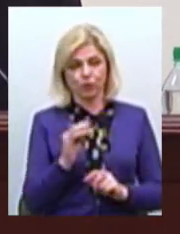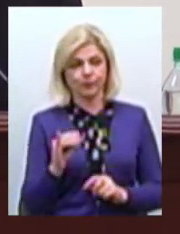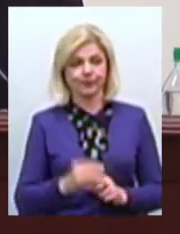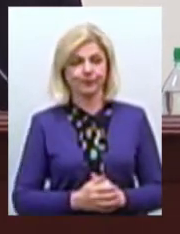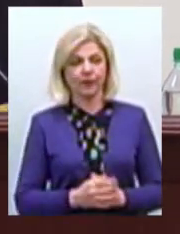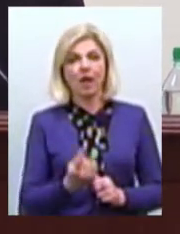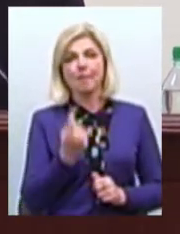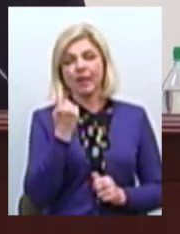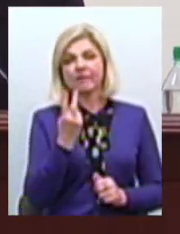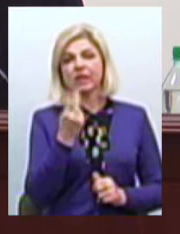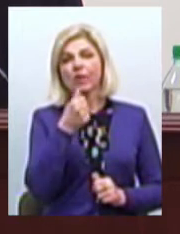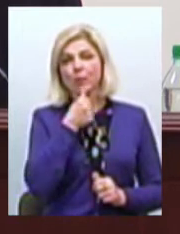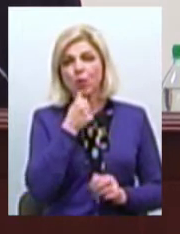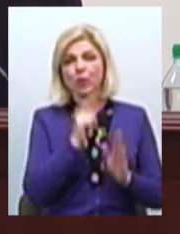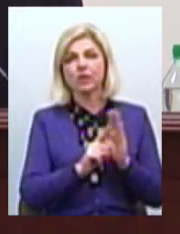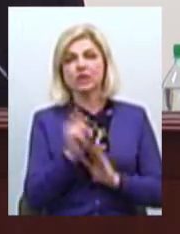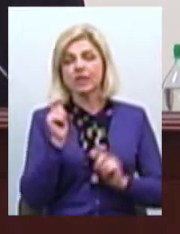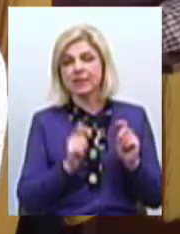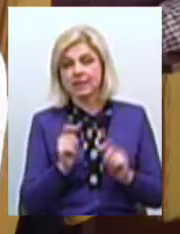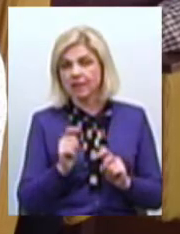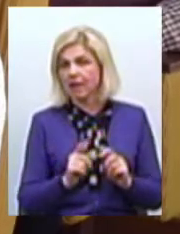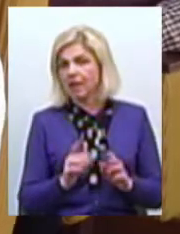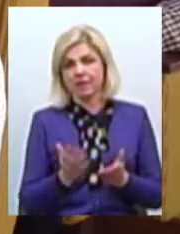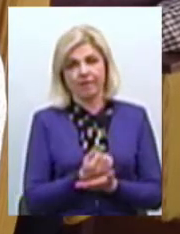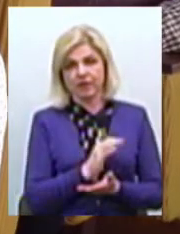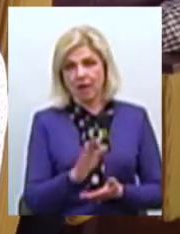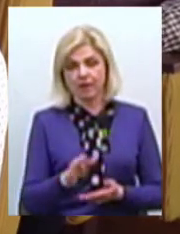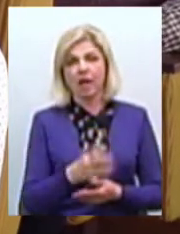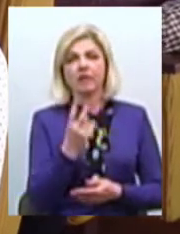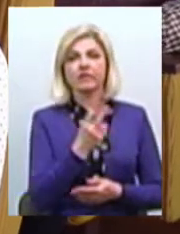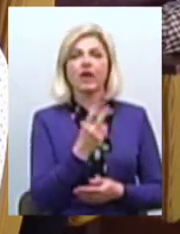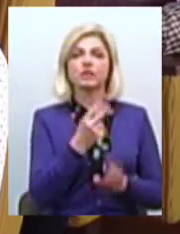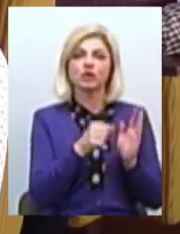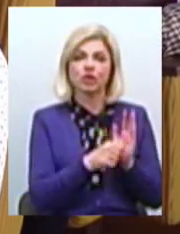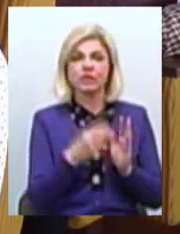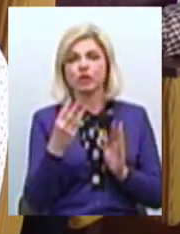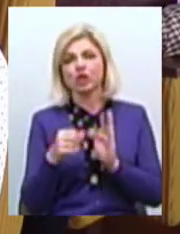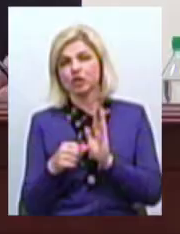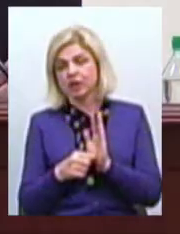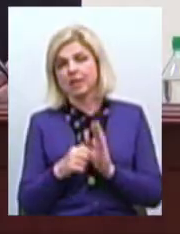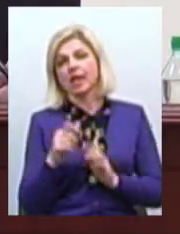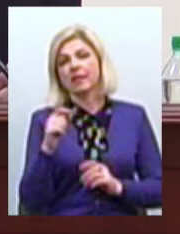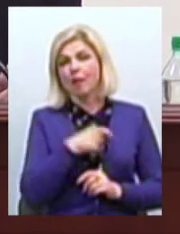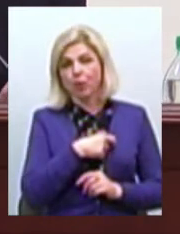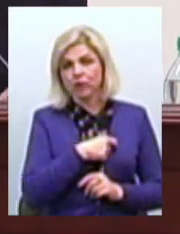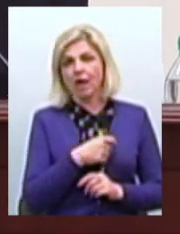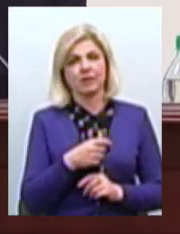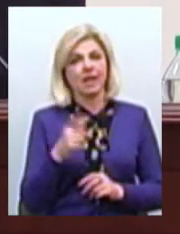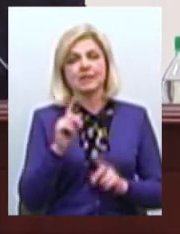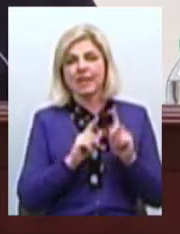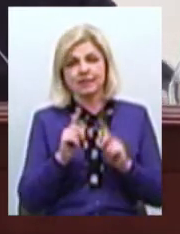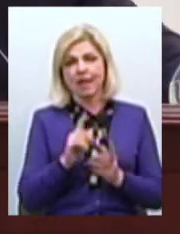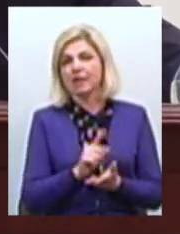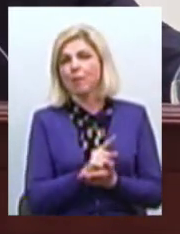Перші дві спроби розпочати сесію не вдалі 26 та 36 депутатів – сесія неповноважна Третя спроба – 46